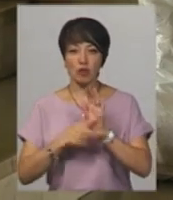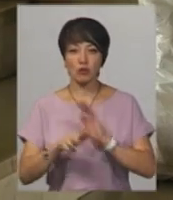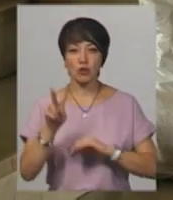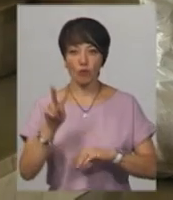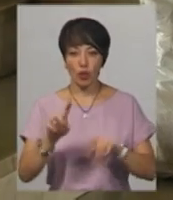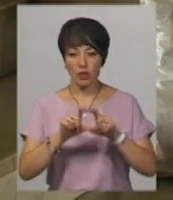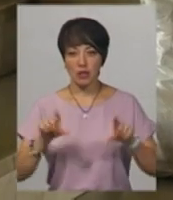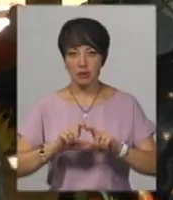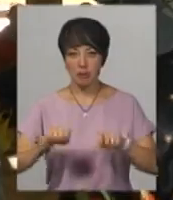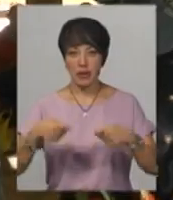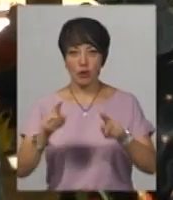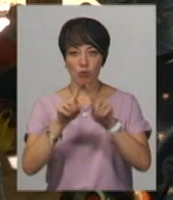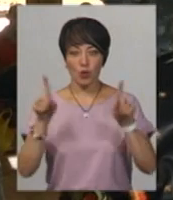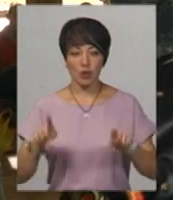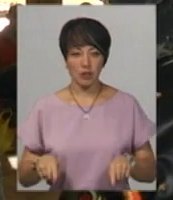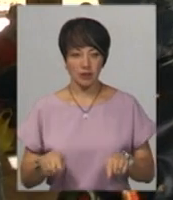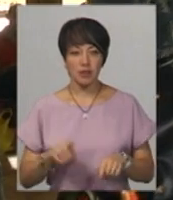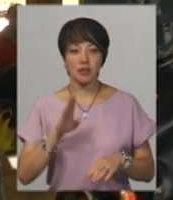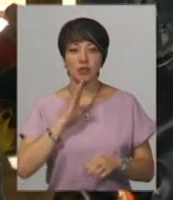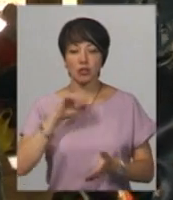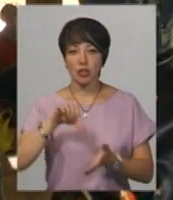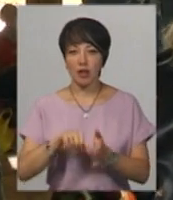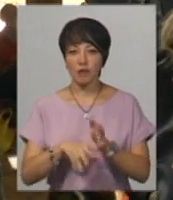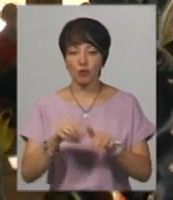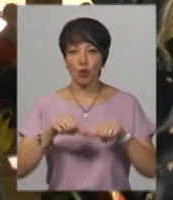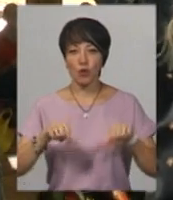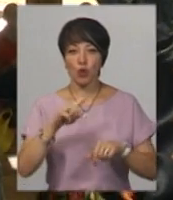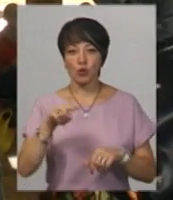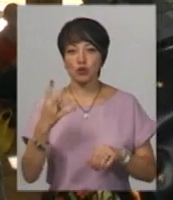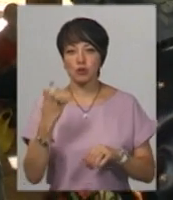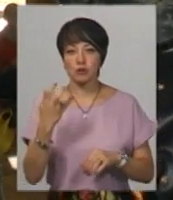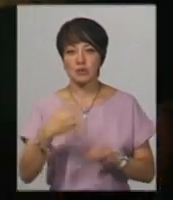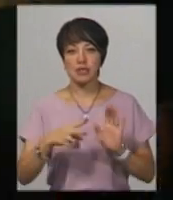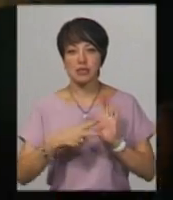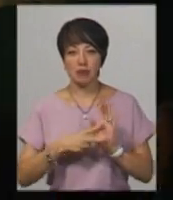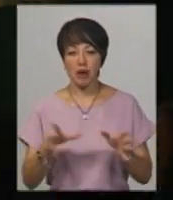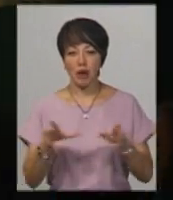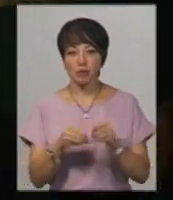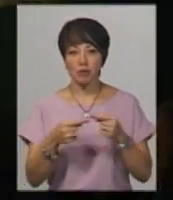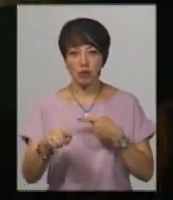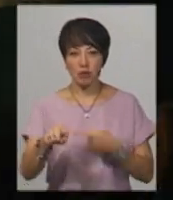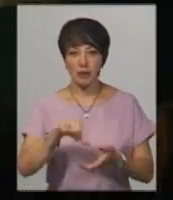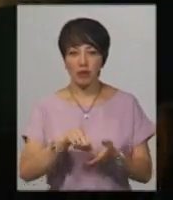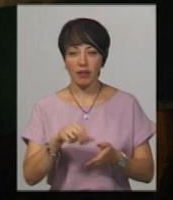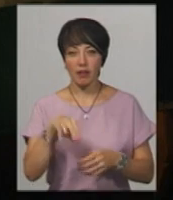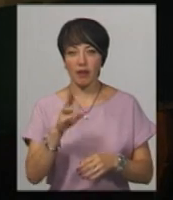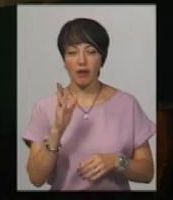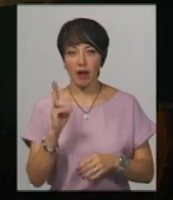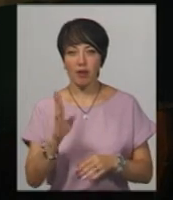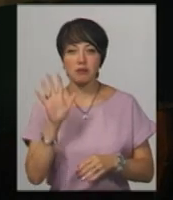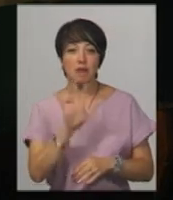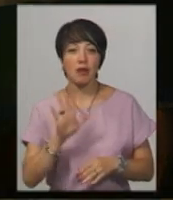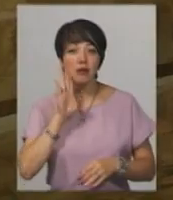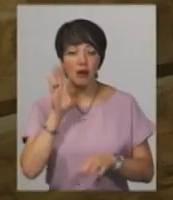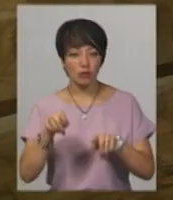дільниць тут передають бюлетені. Ала Мельник – член дільничної виборчої комісії номер 457 разом з іншими представниками ДВК з 5-ї